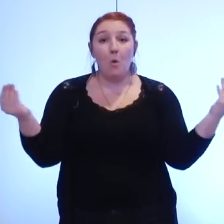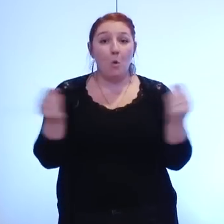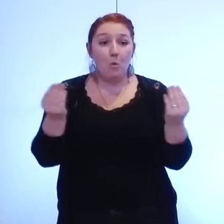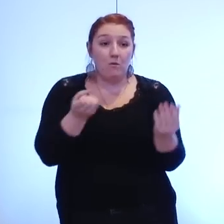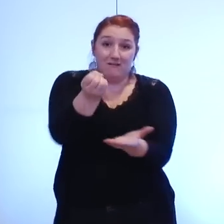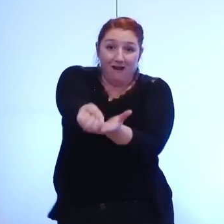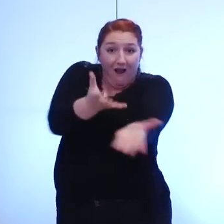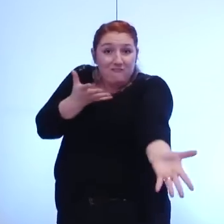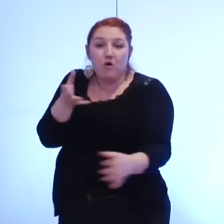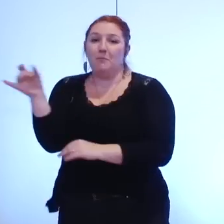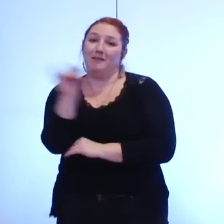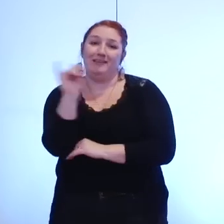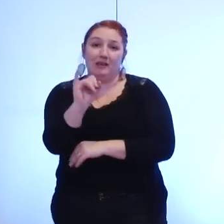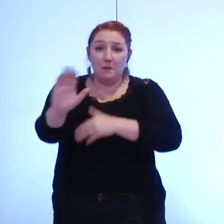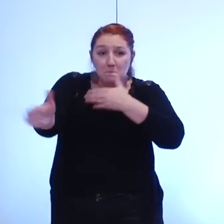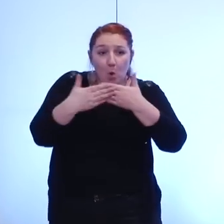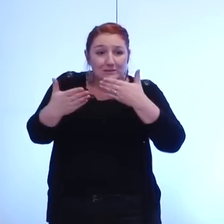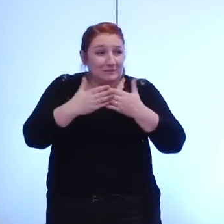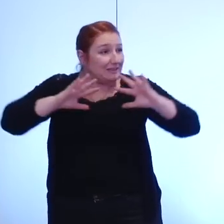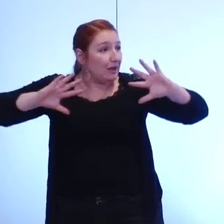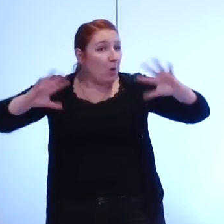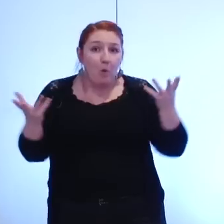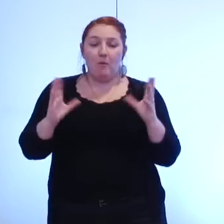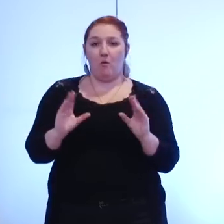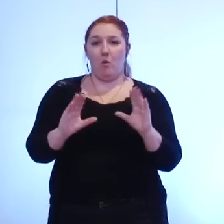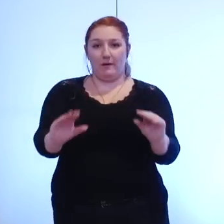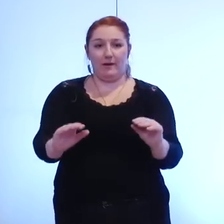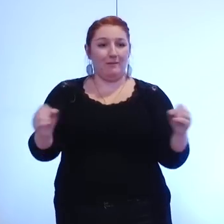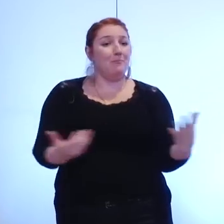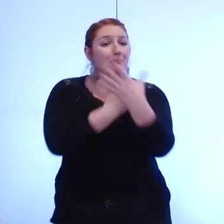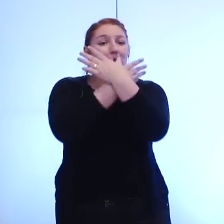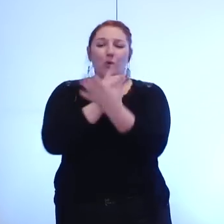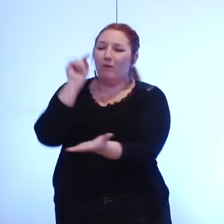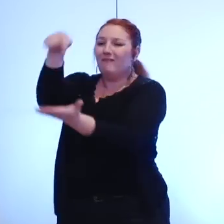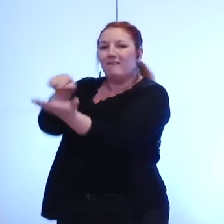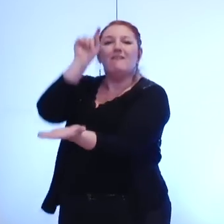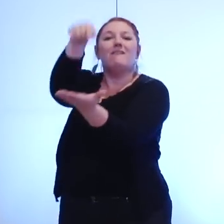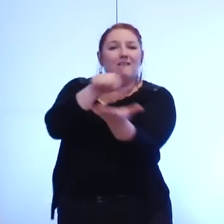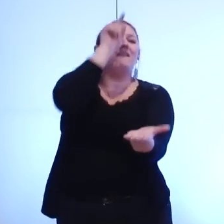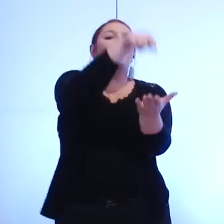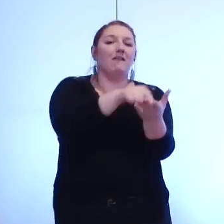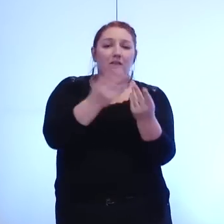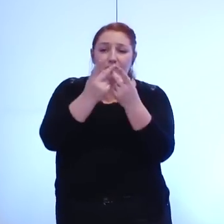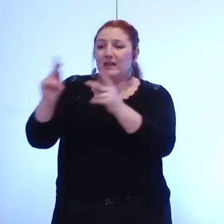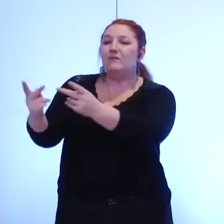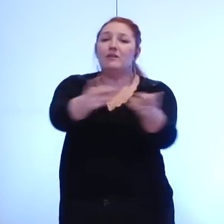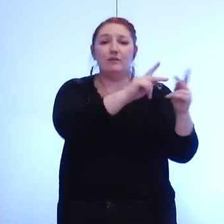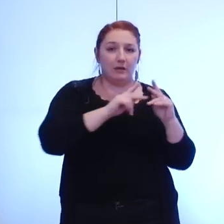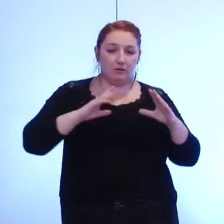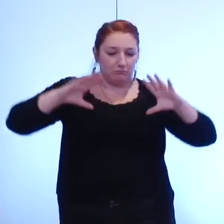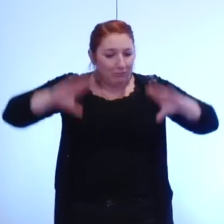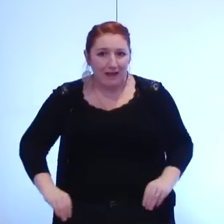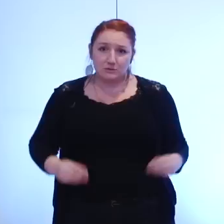la proximité quelle présence physique de la métro dans chacune des communes est-ce qu'on peut imaginer par exemple